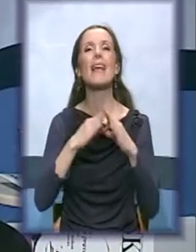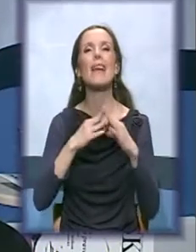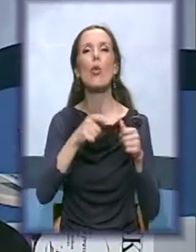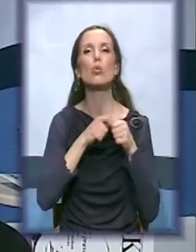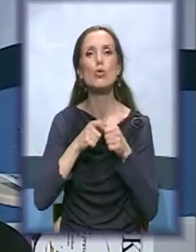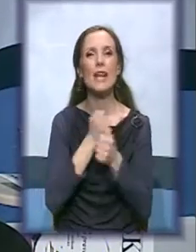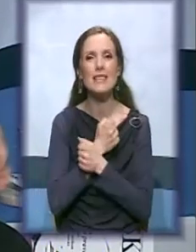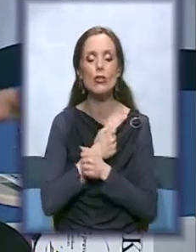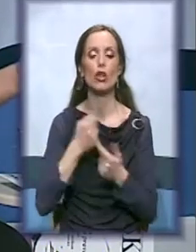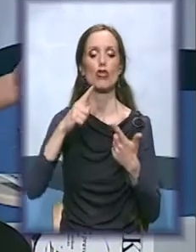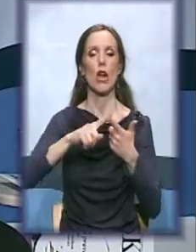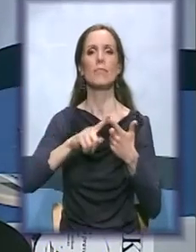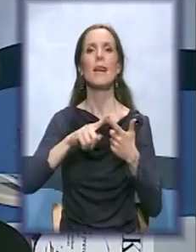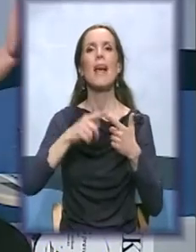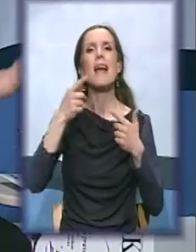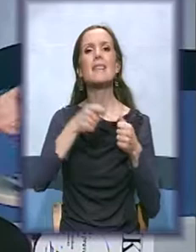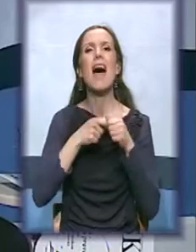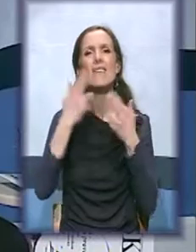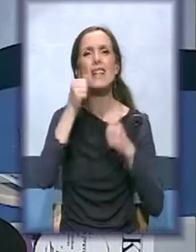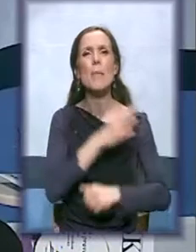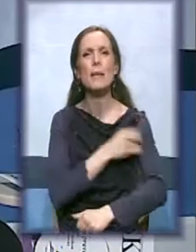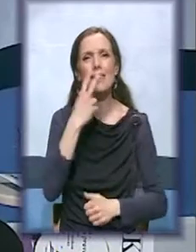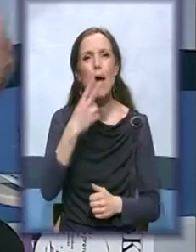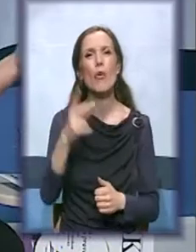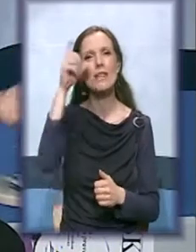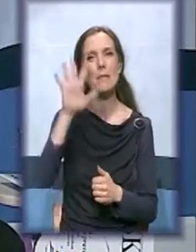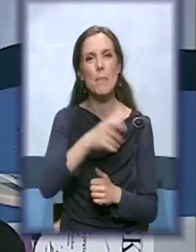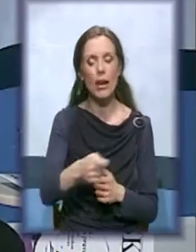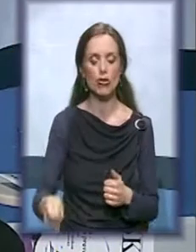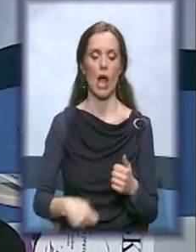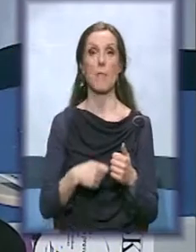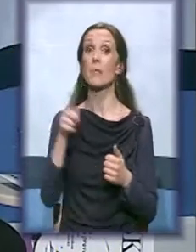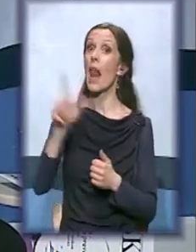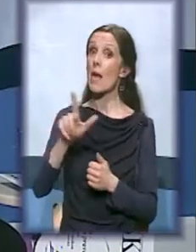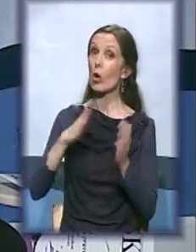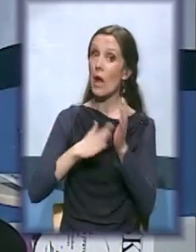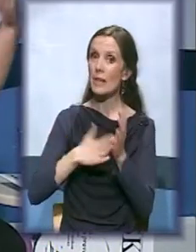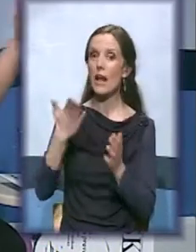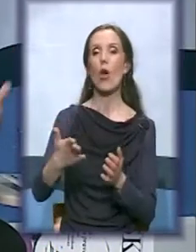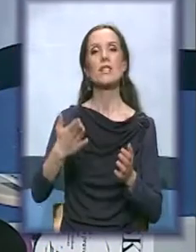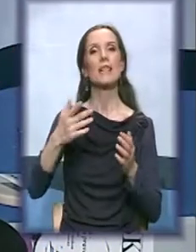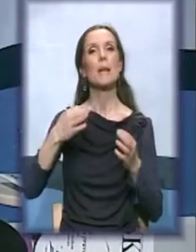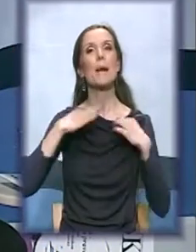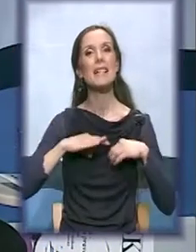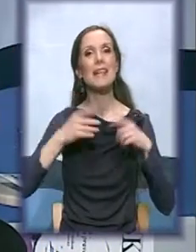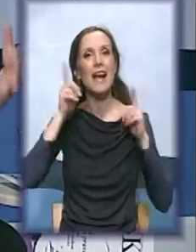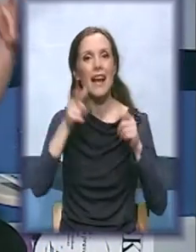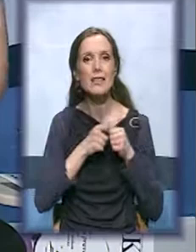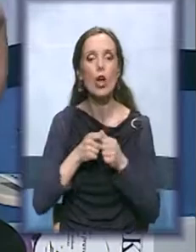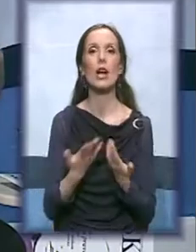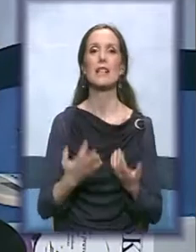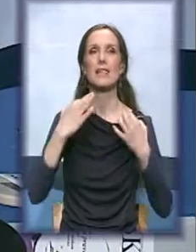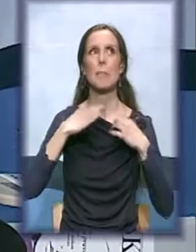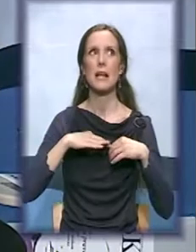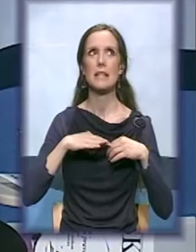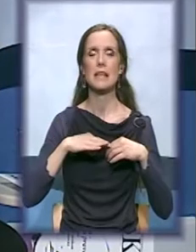udruženja Slepih slobovi Srbije, Belji štab, Lepojka Metanovska koja je presednica gradske organizacije, pa presednica Saveza, nije